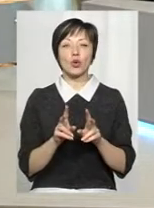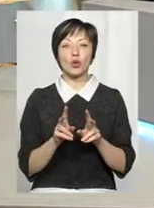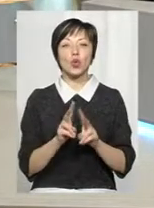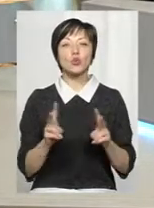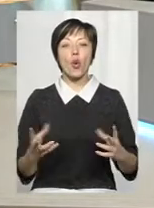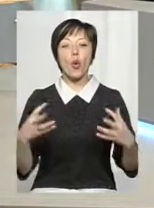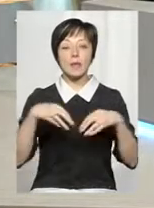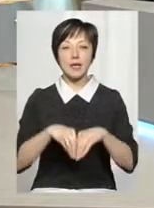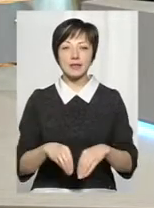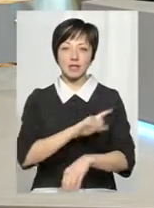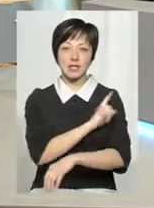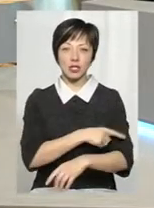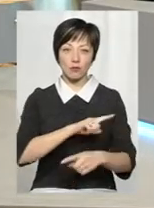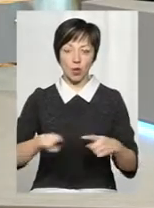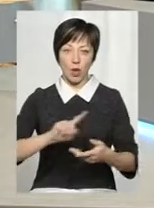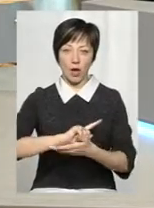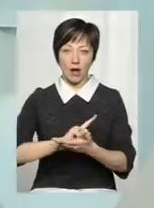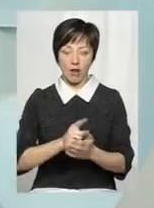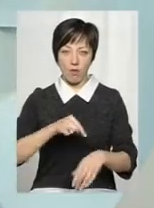в сили швидкого реагування?